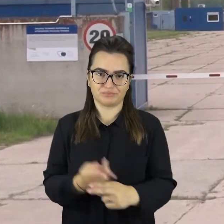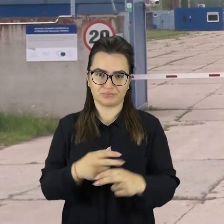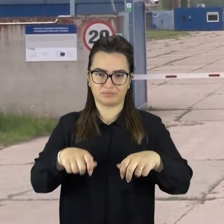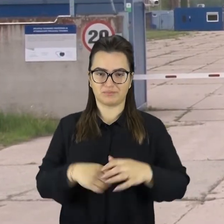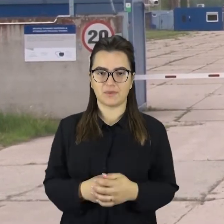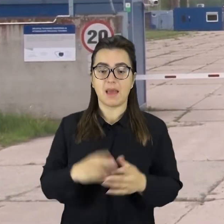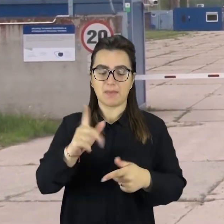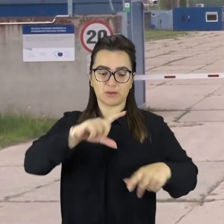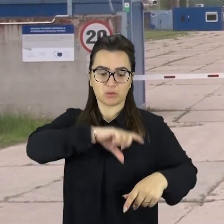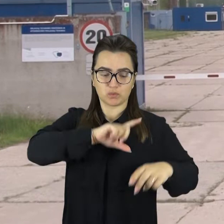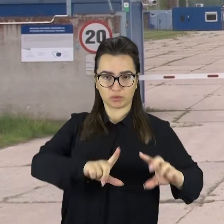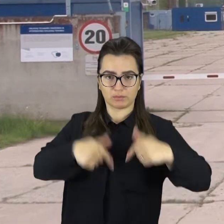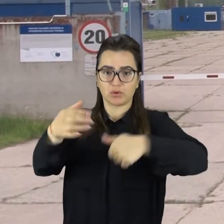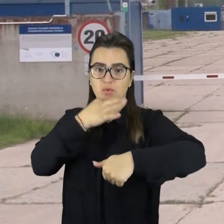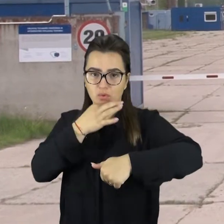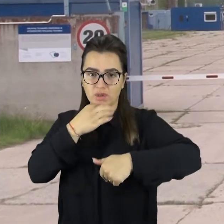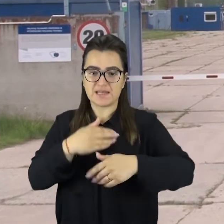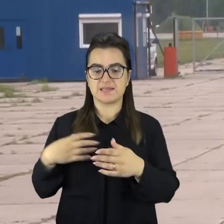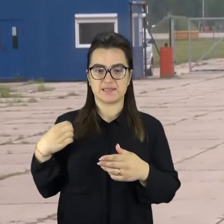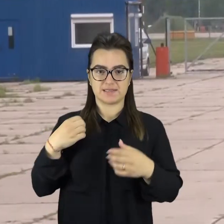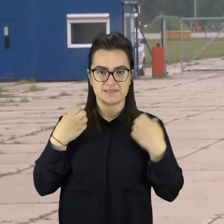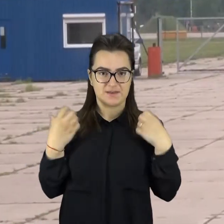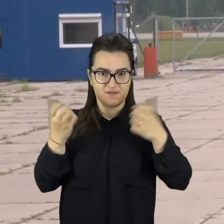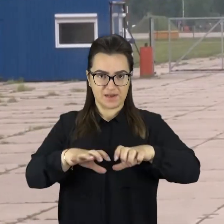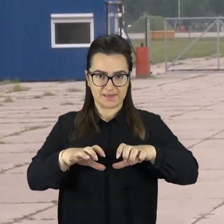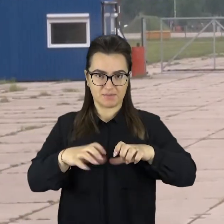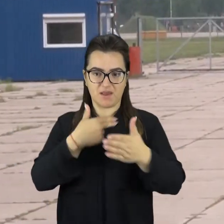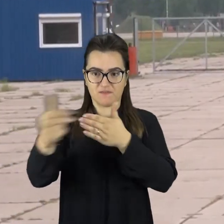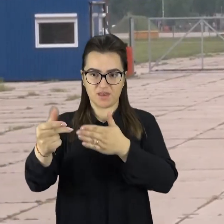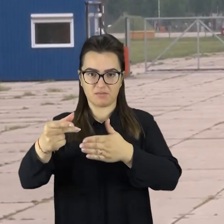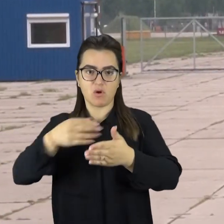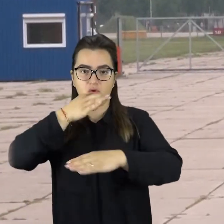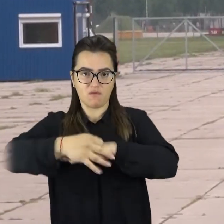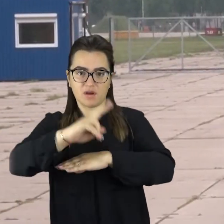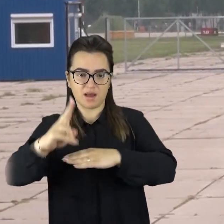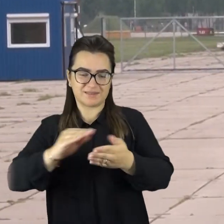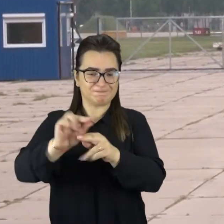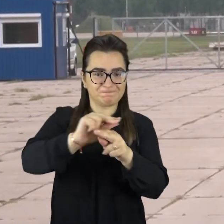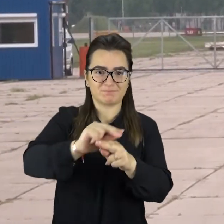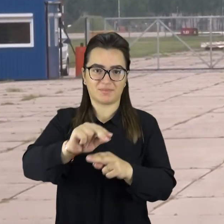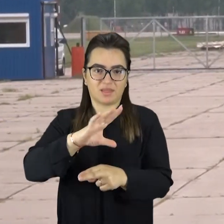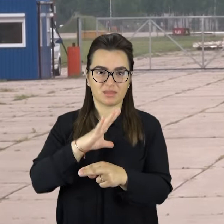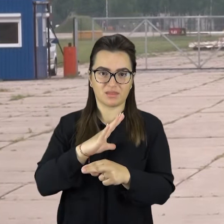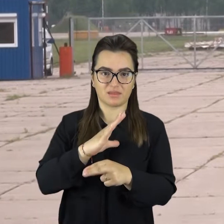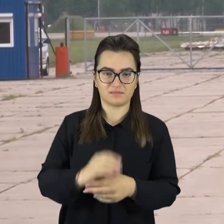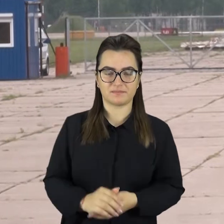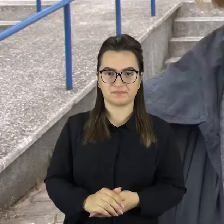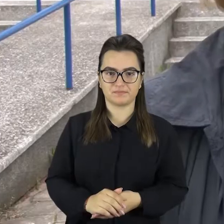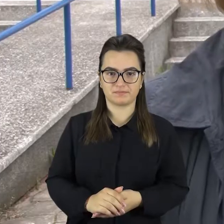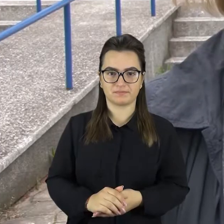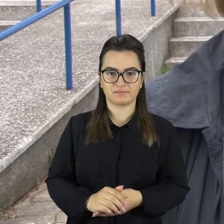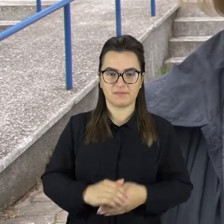perdavimo klausimas, savivaldyviai priklausantį įmoninę galėjo vykdyti jokio remonto ar lopiti liktuvų takų. Kadangi